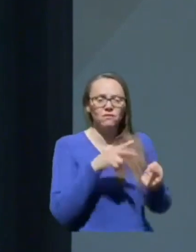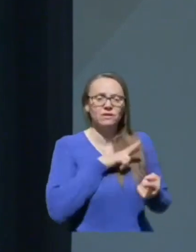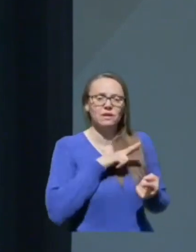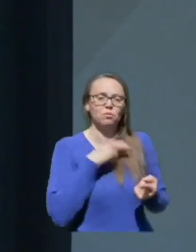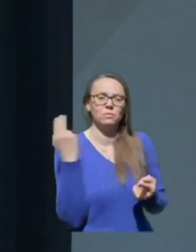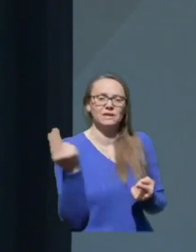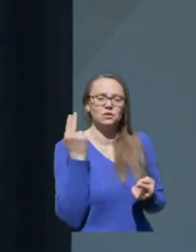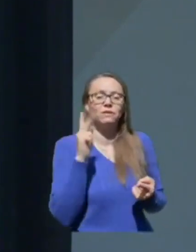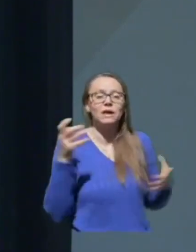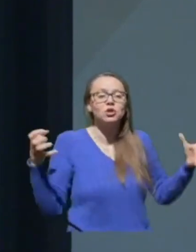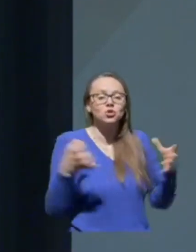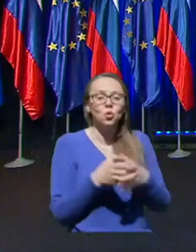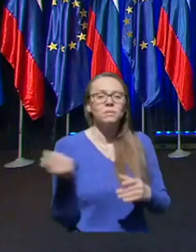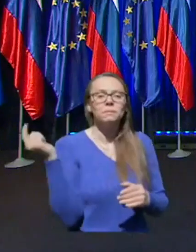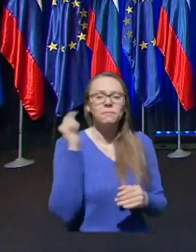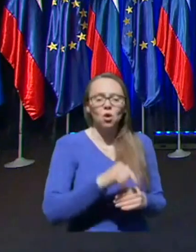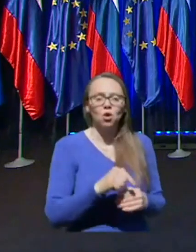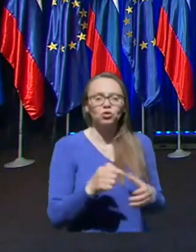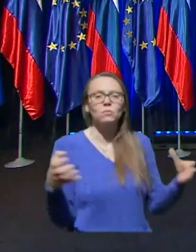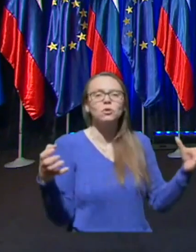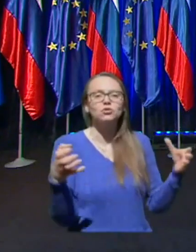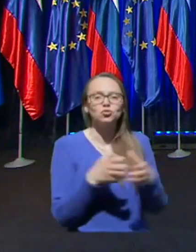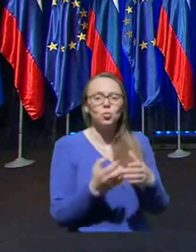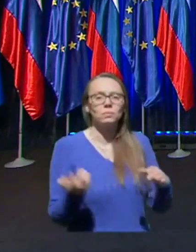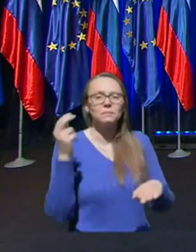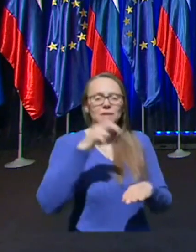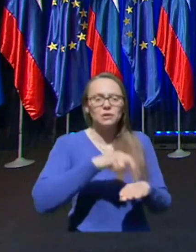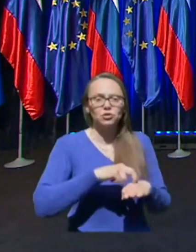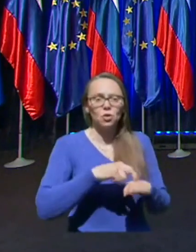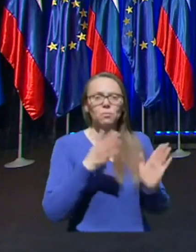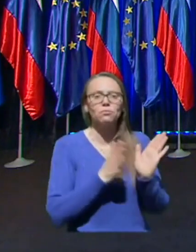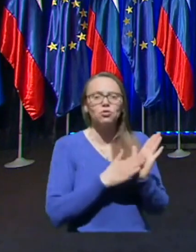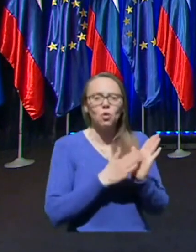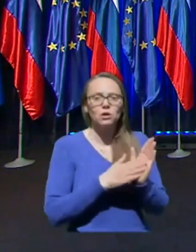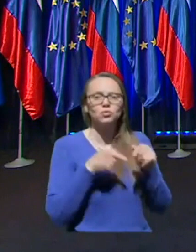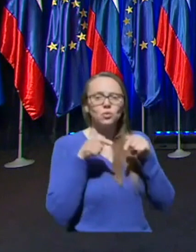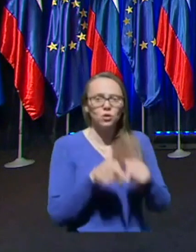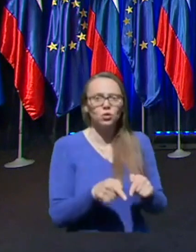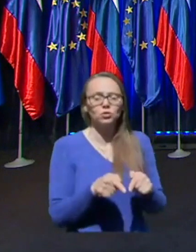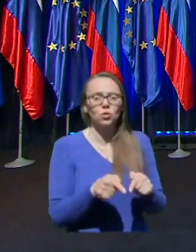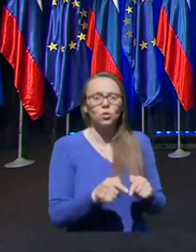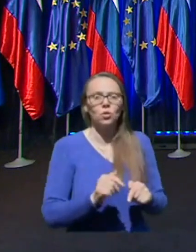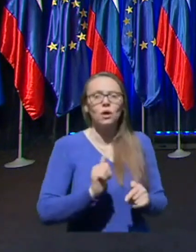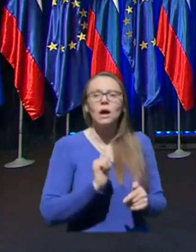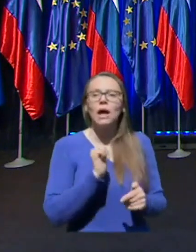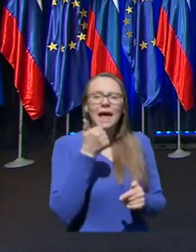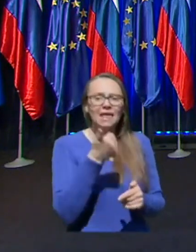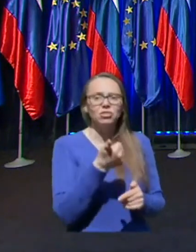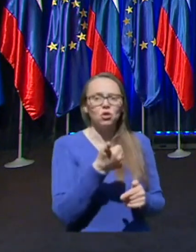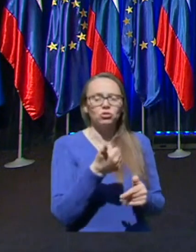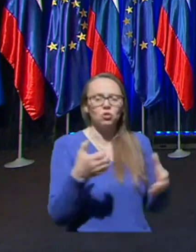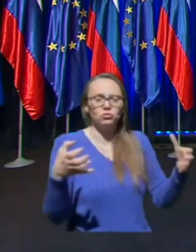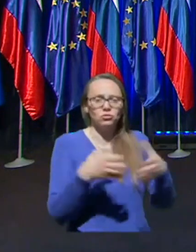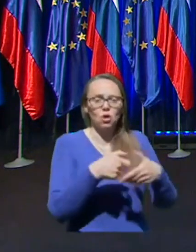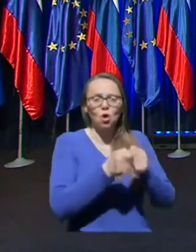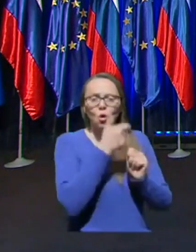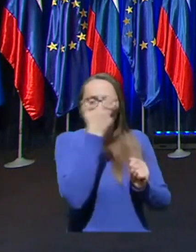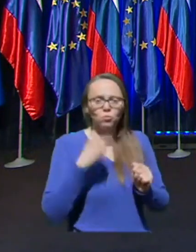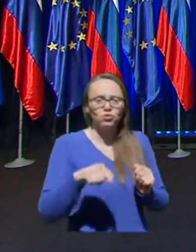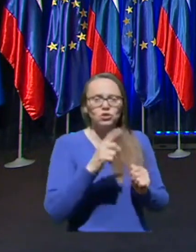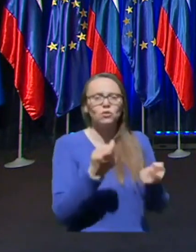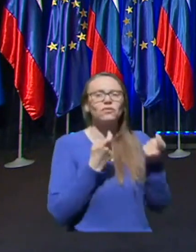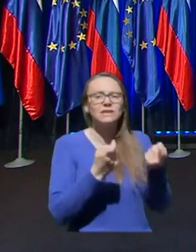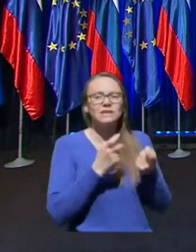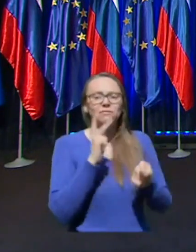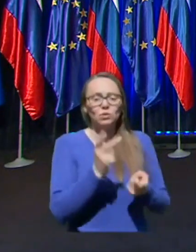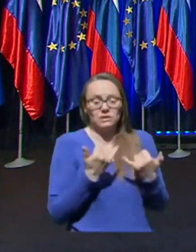skupnim prihodom, skupnim nastopom dokazujejo ravno to, enotnost občestev v izzivu, ki smo